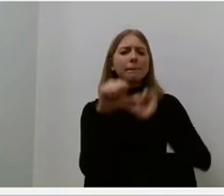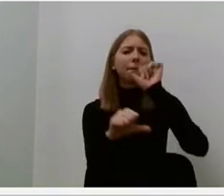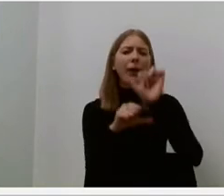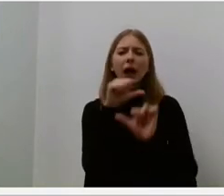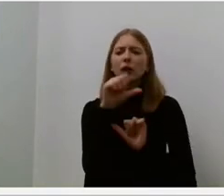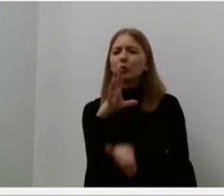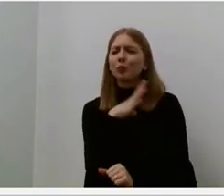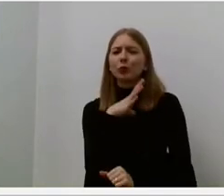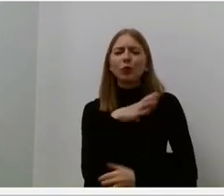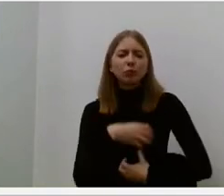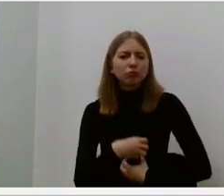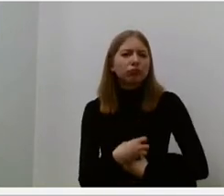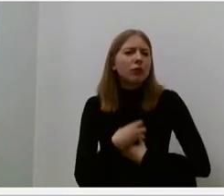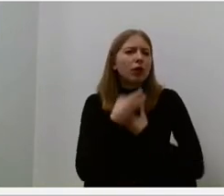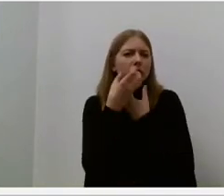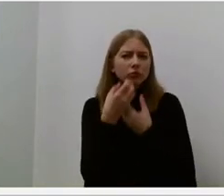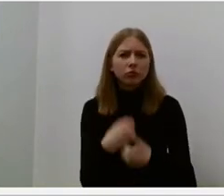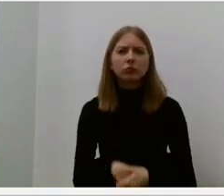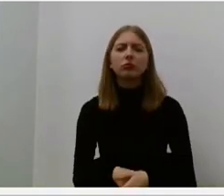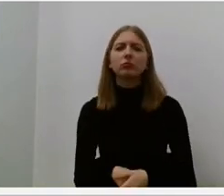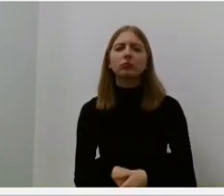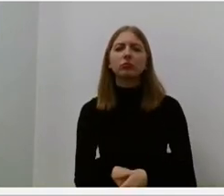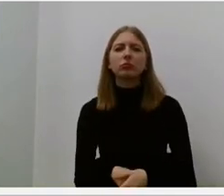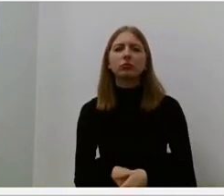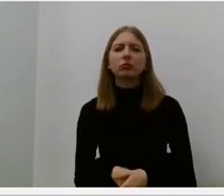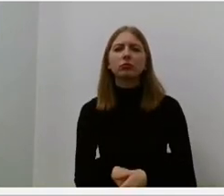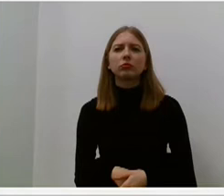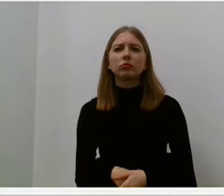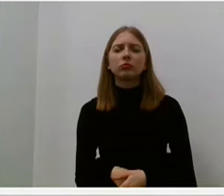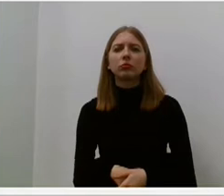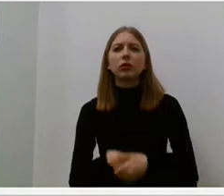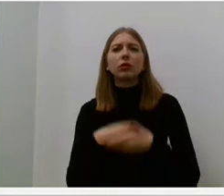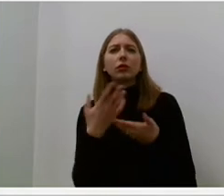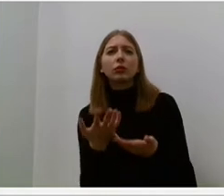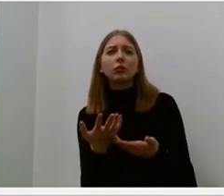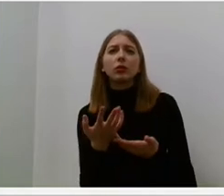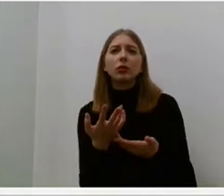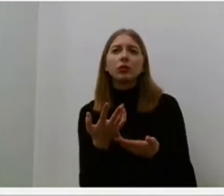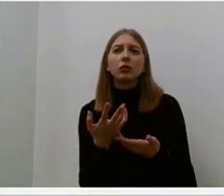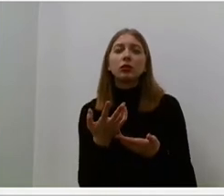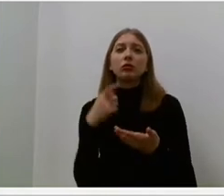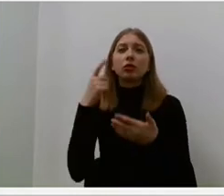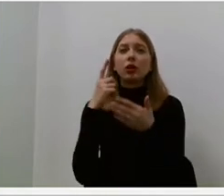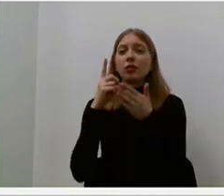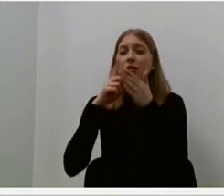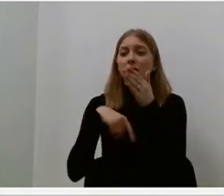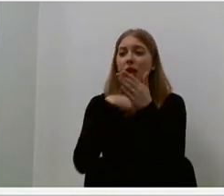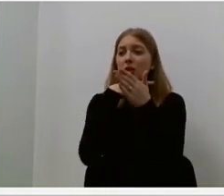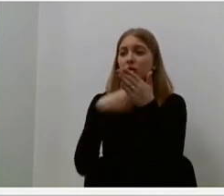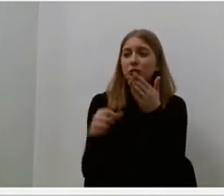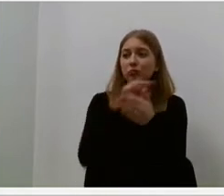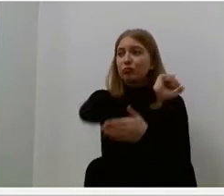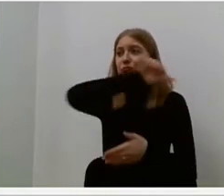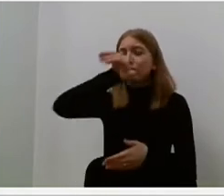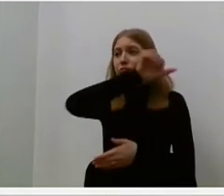metų be jokio tiesioginio ryšio ar ryšio laiškais, keturiolika